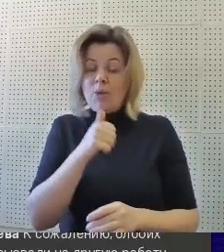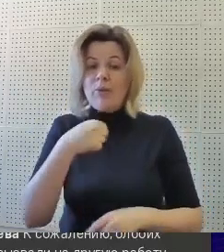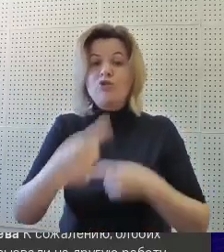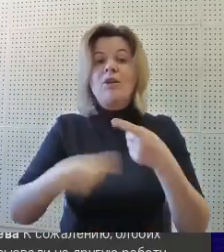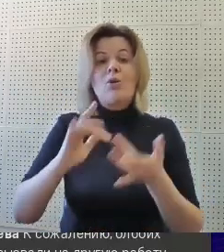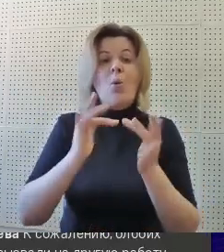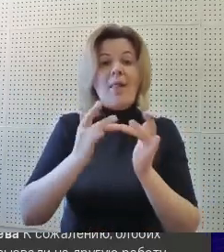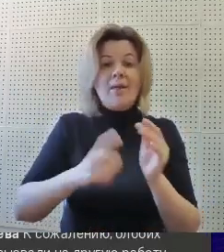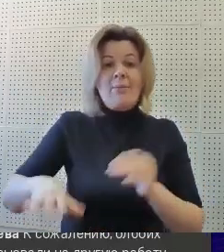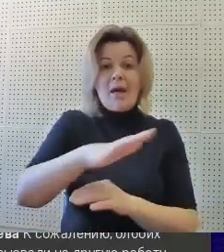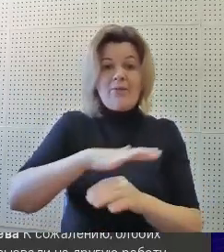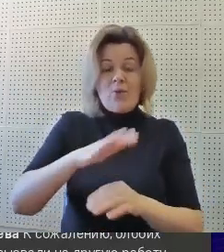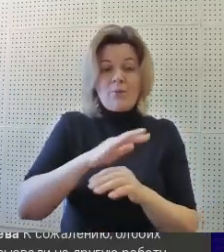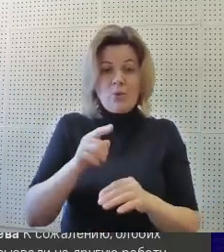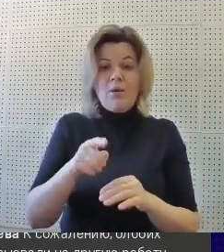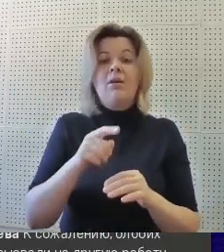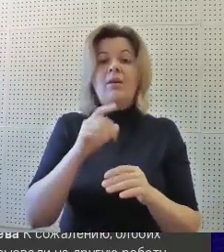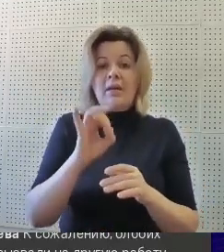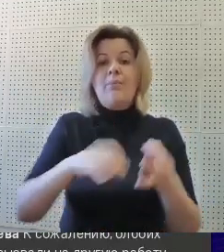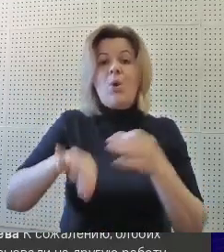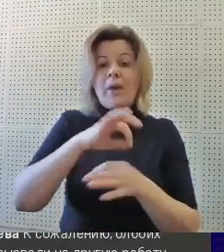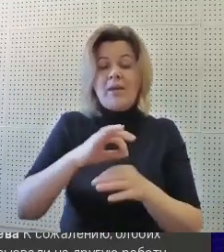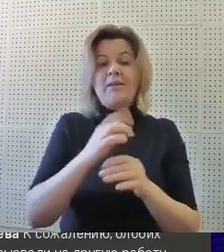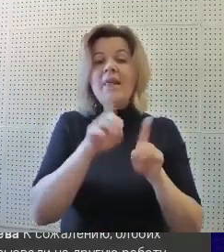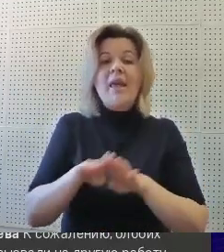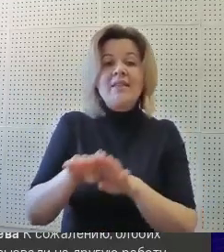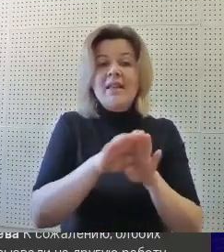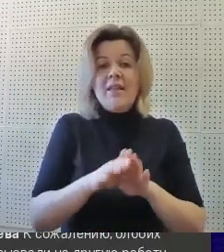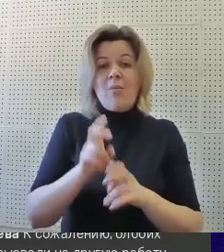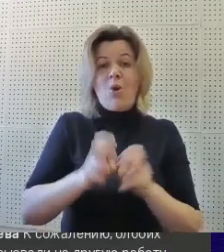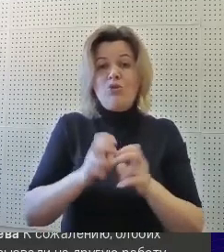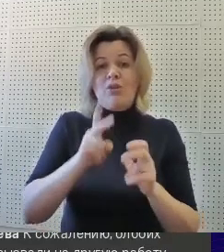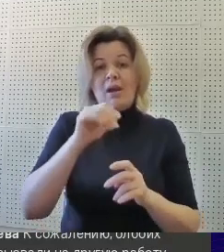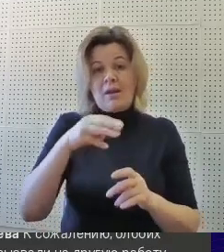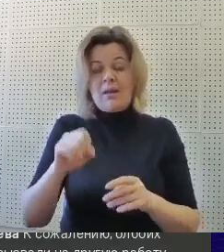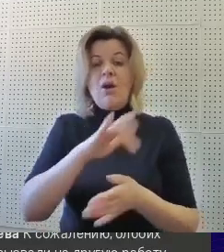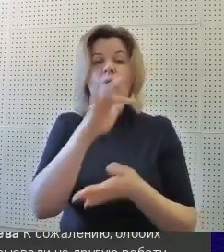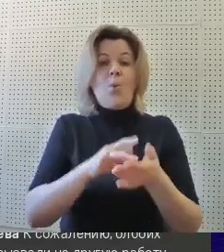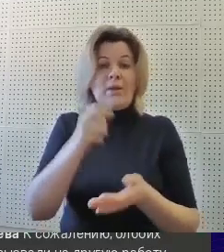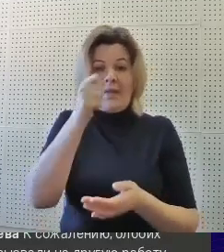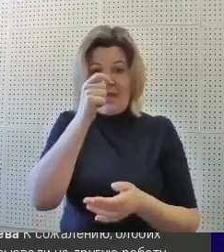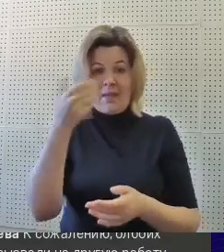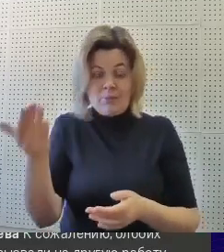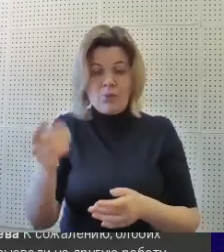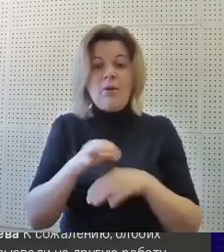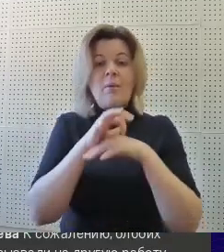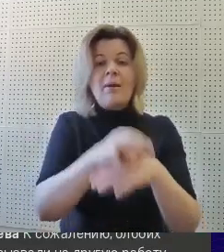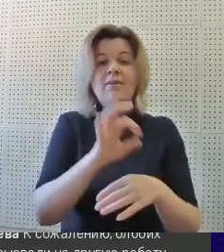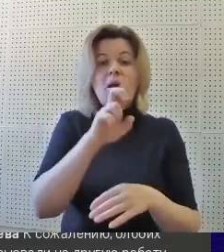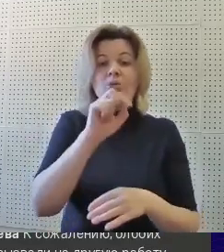проб через онлайн-платформу «Фоксфорд» и проекта «Единая промышленная карта. Город Екатеринбург».